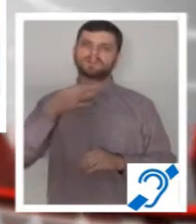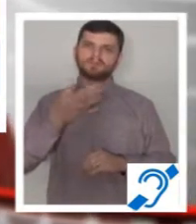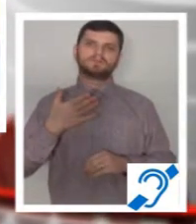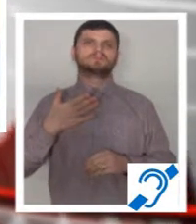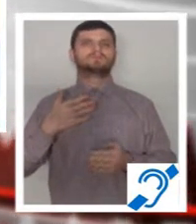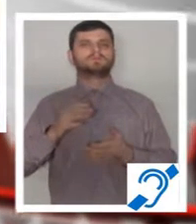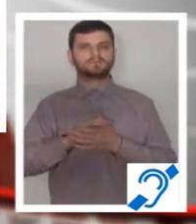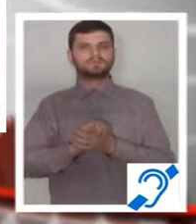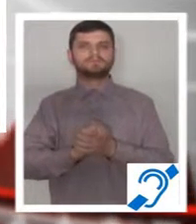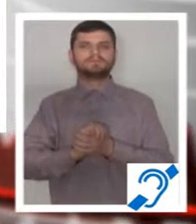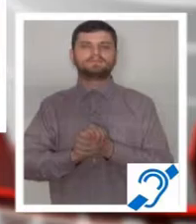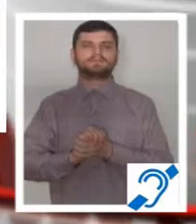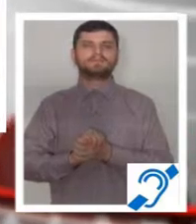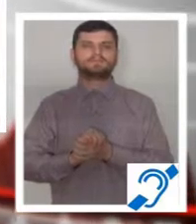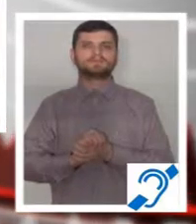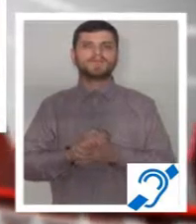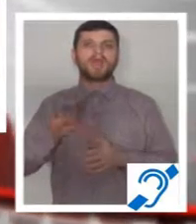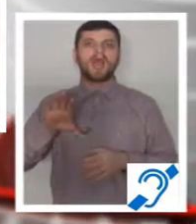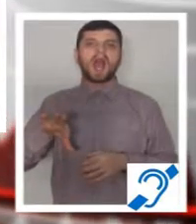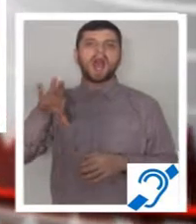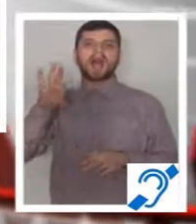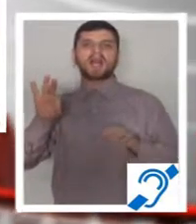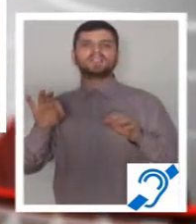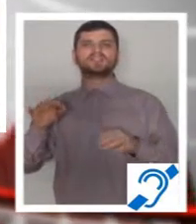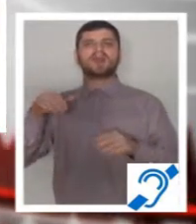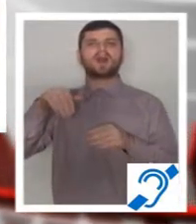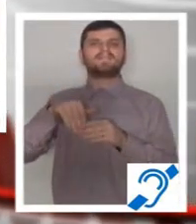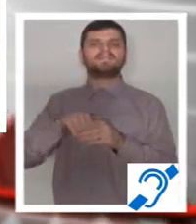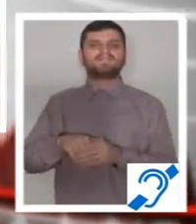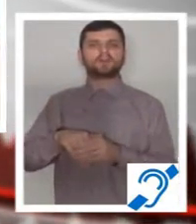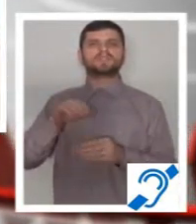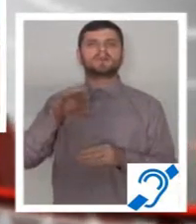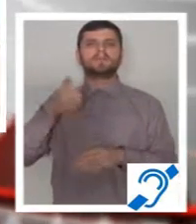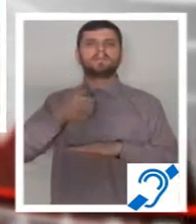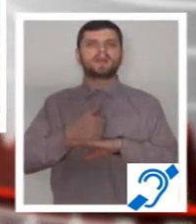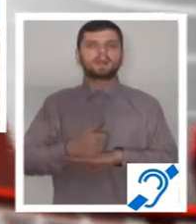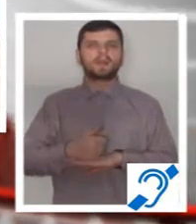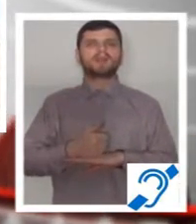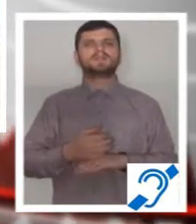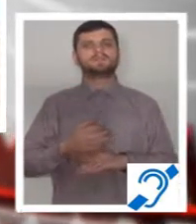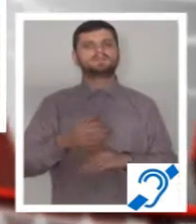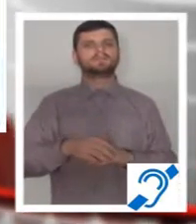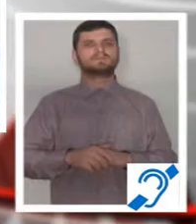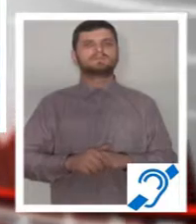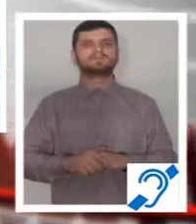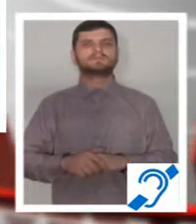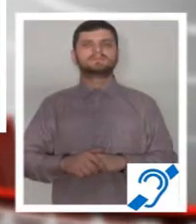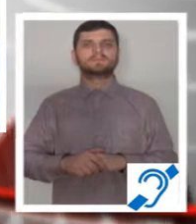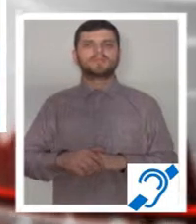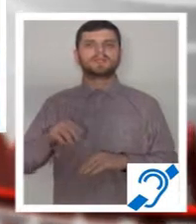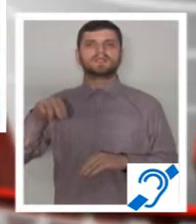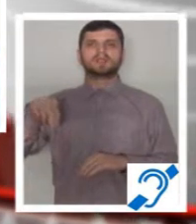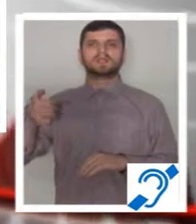liberalul. Alegerea primarului din primul tur de scrutin avantajează Edilin funcție, susține și liberalul Narcis